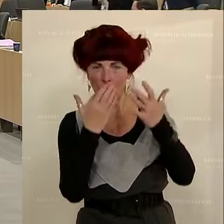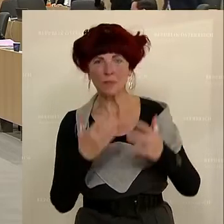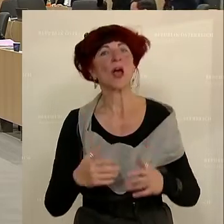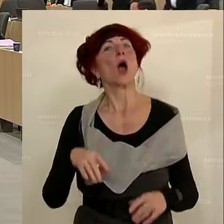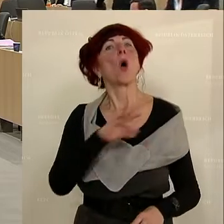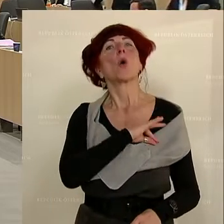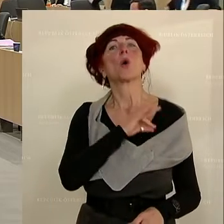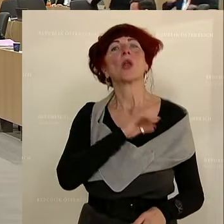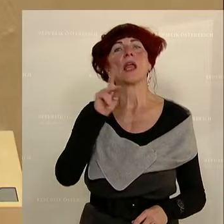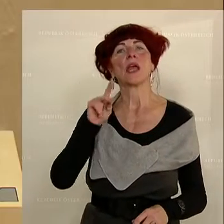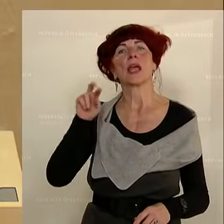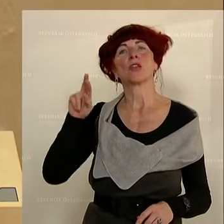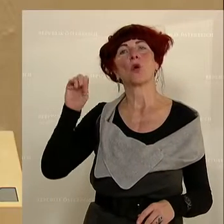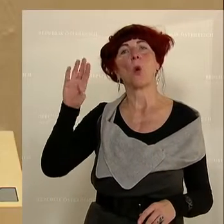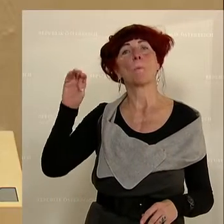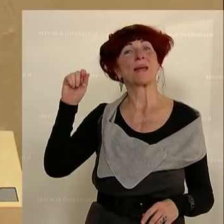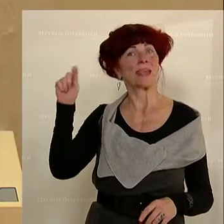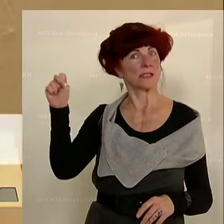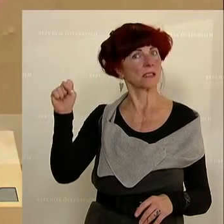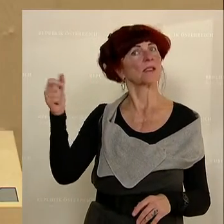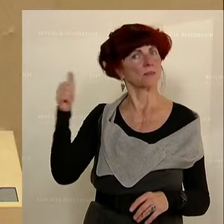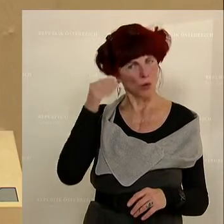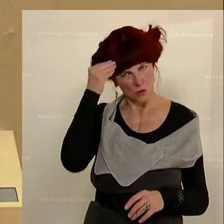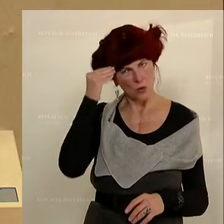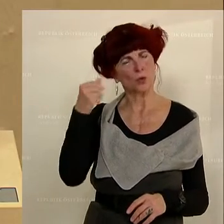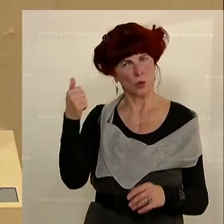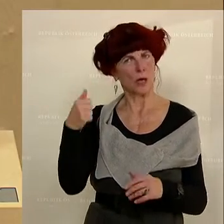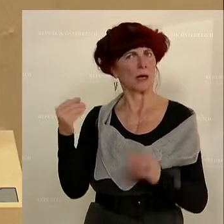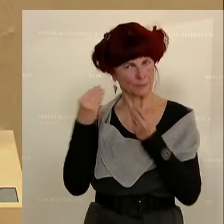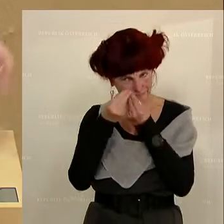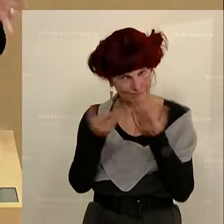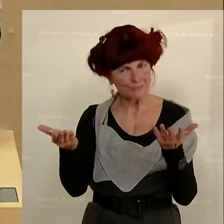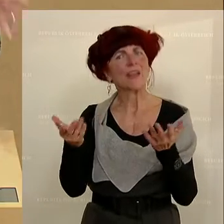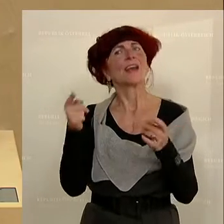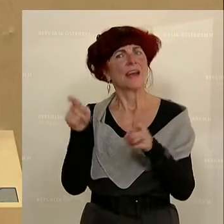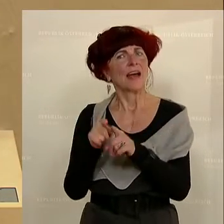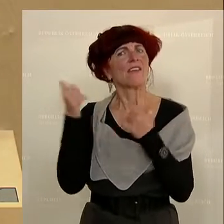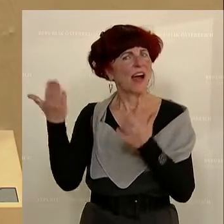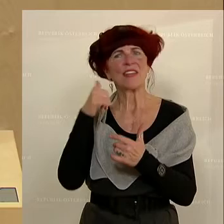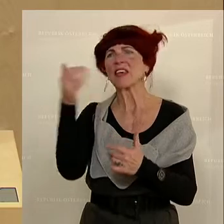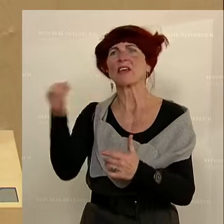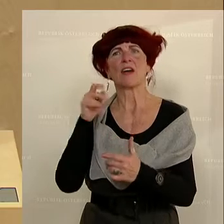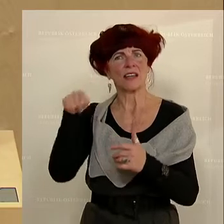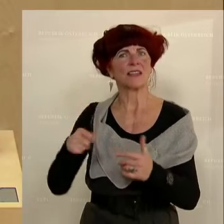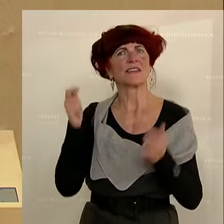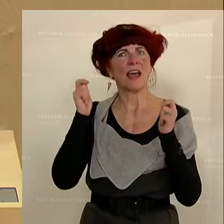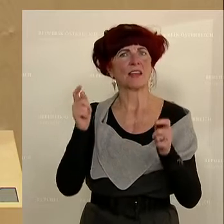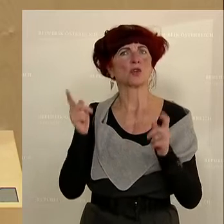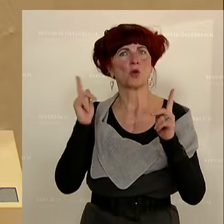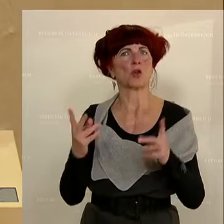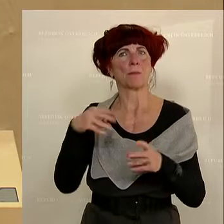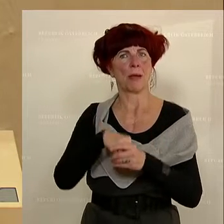wurden nicht gefragt, ob wir auf diesen Antrag raufgehen wollen, auch hier das festzustellen. Heute wird diskutiert im Bereich des